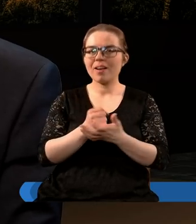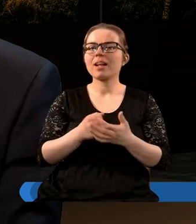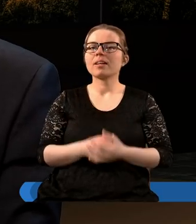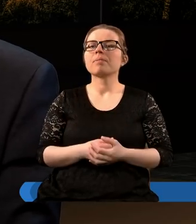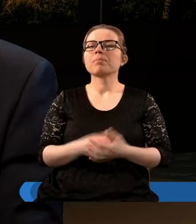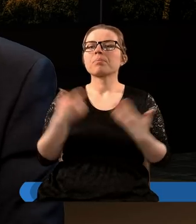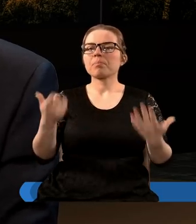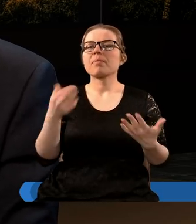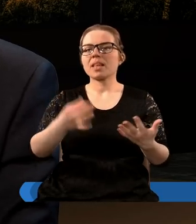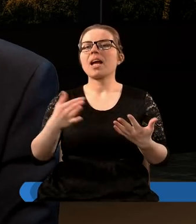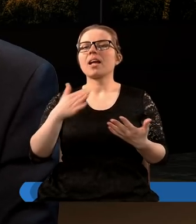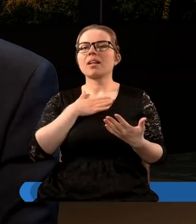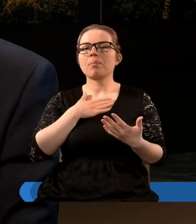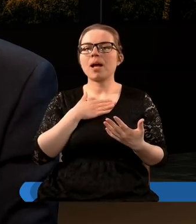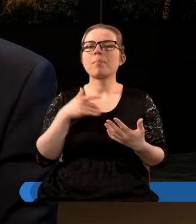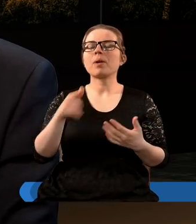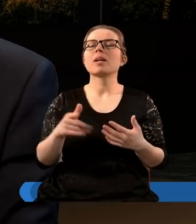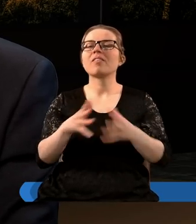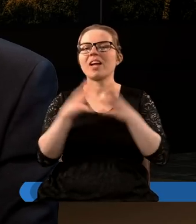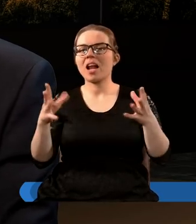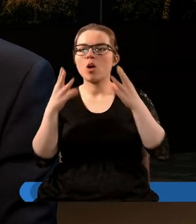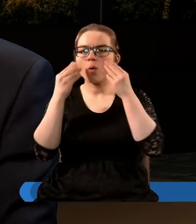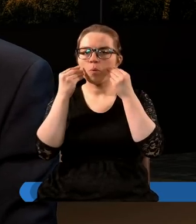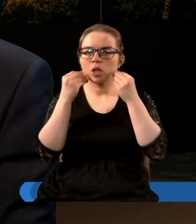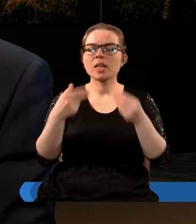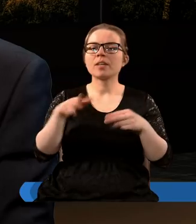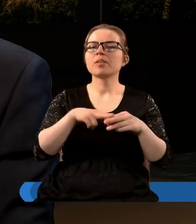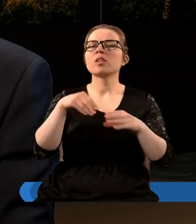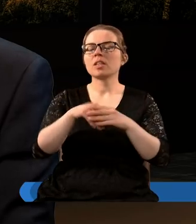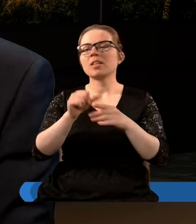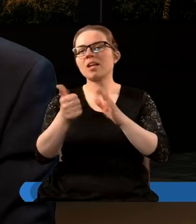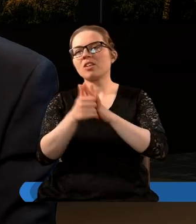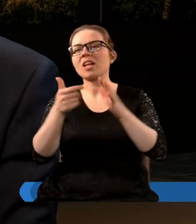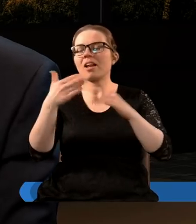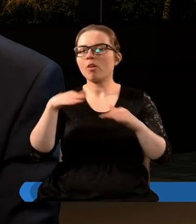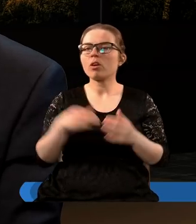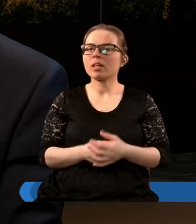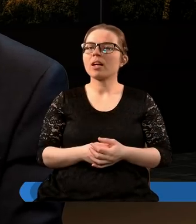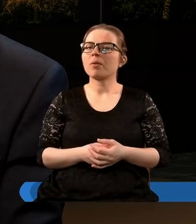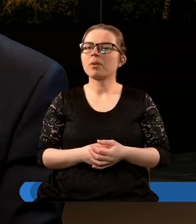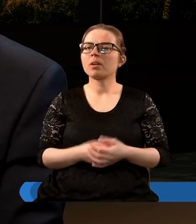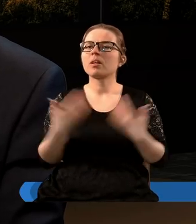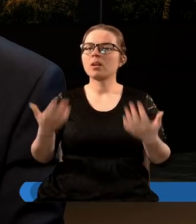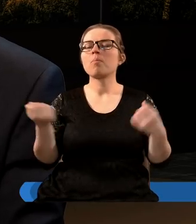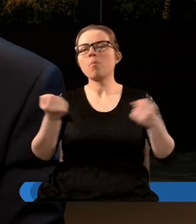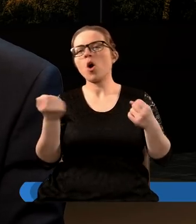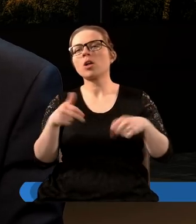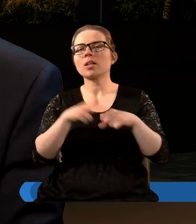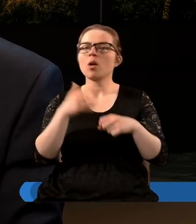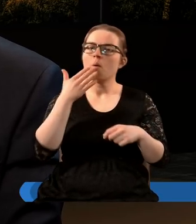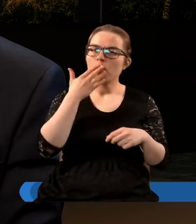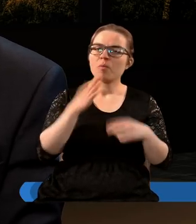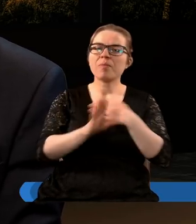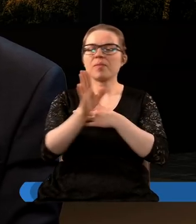a teraz mamy tę wielką pociechę płynącą z wiersza czternastego że wprawdzie moce o których